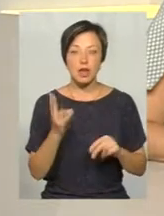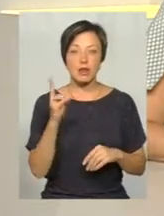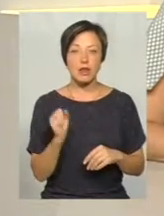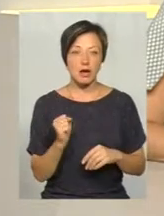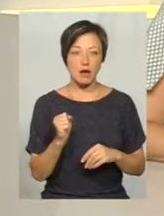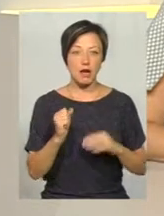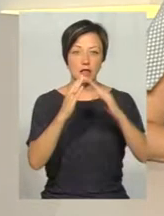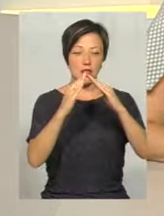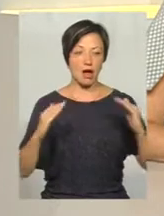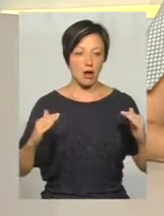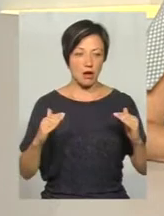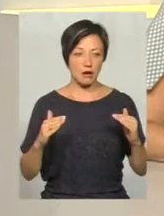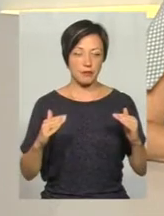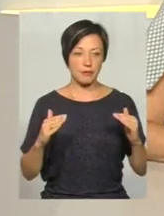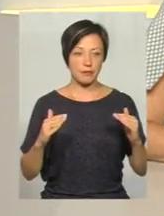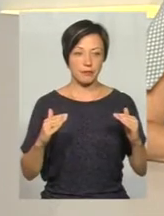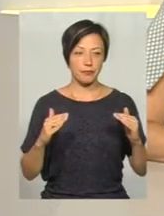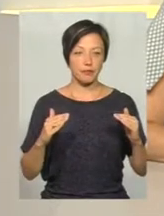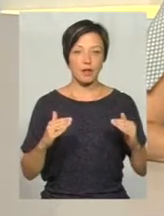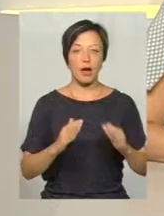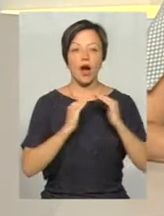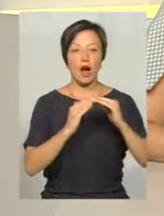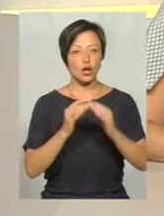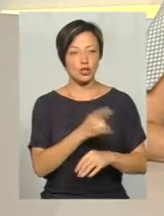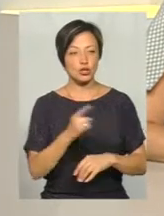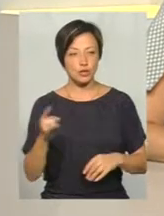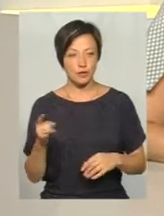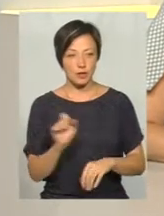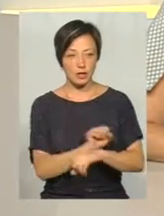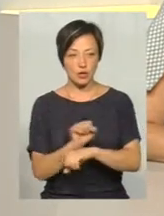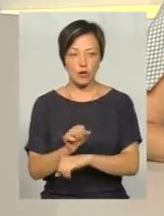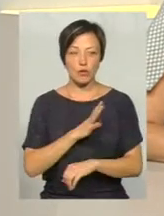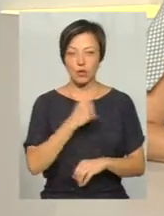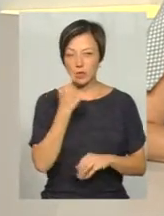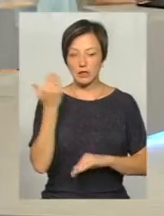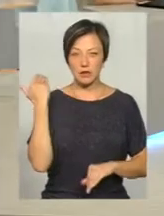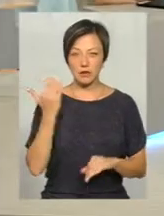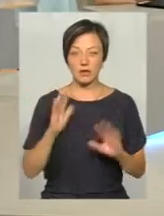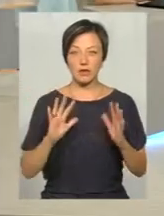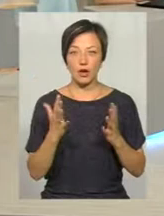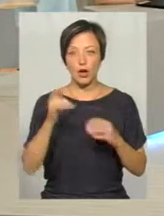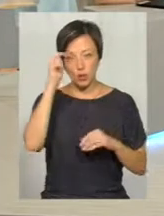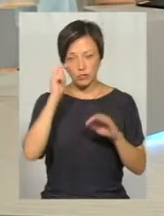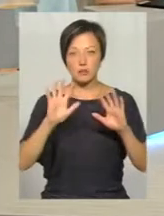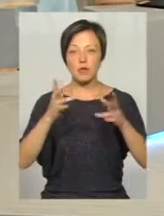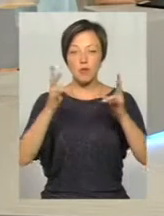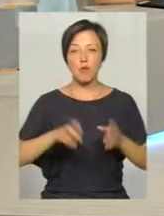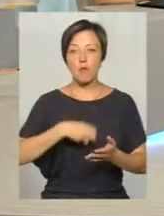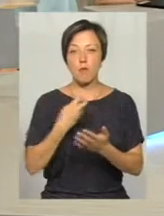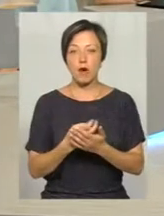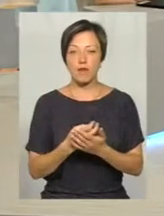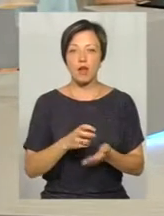дахах гаражів, які стоять. Був недавно випадок, хлопчик, що сталося, впав звідки?